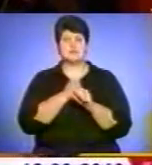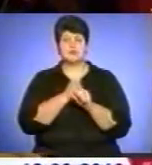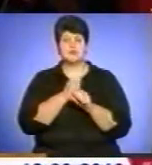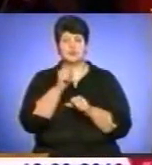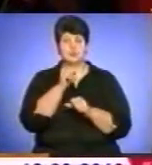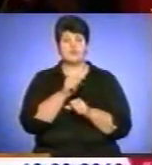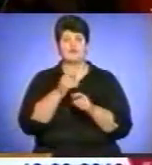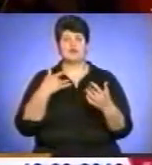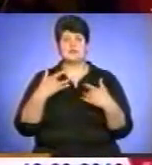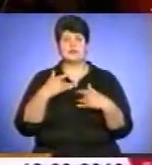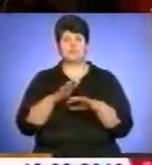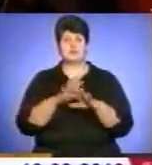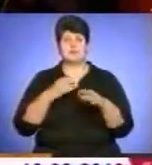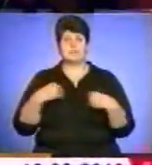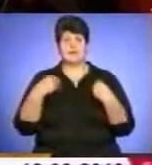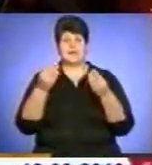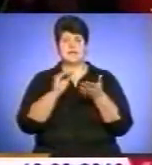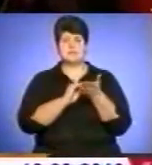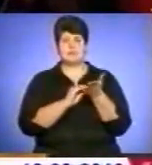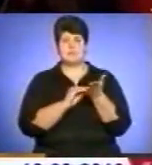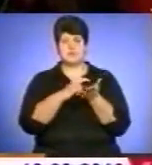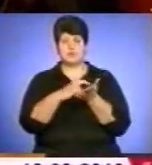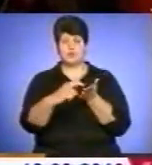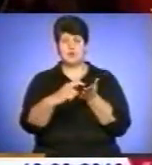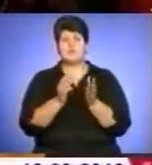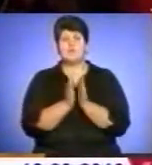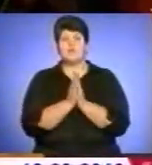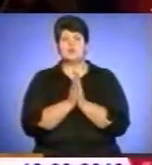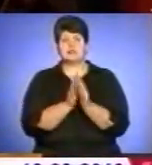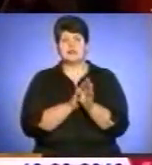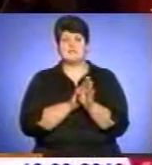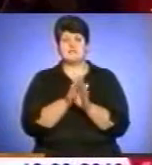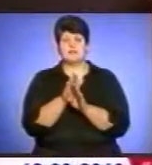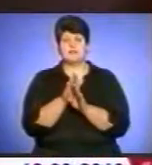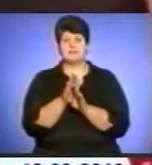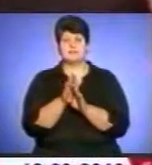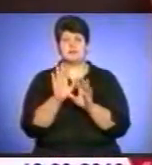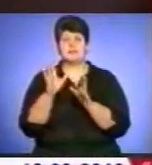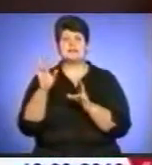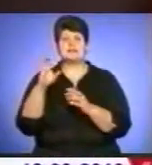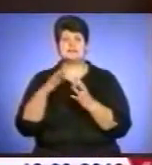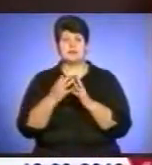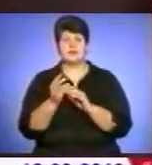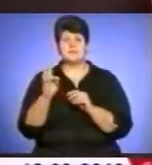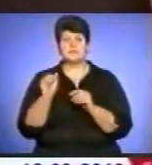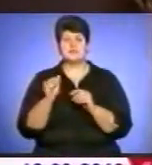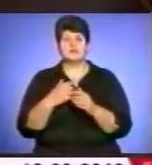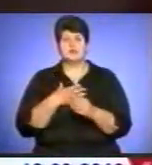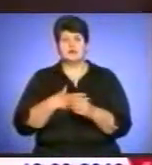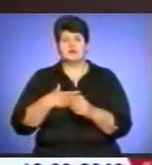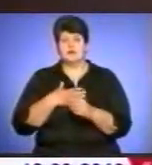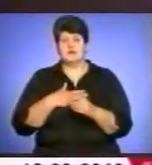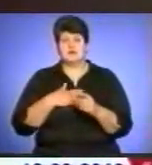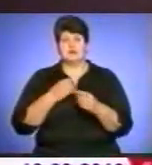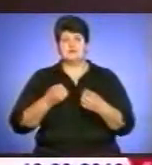залі мені передали записку і просили виконати не минаєте села. Зворушений такою шаною, повагою та